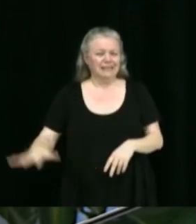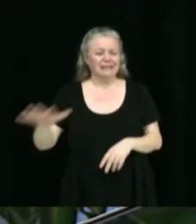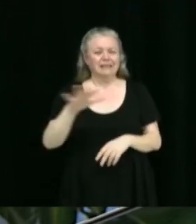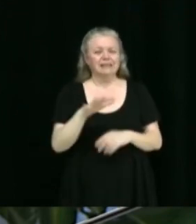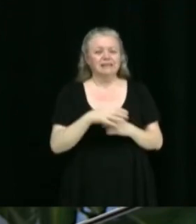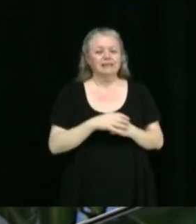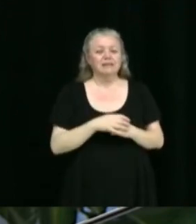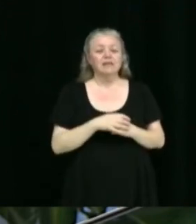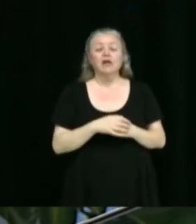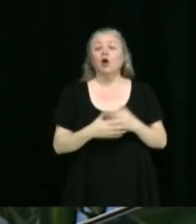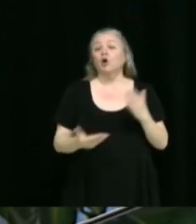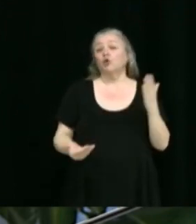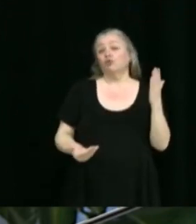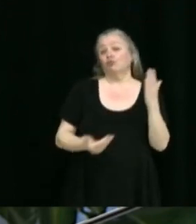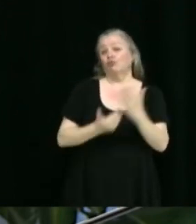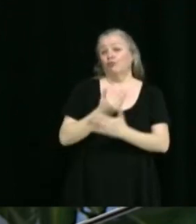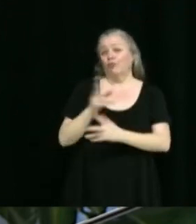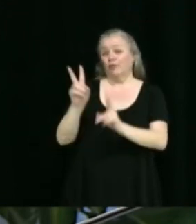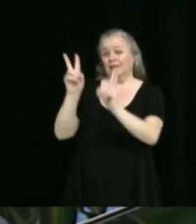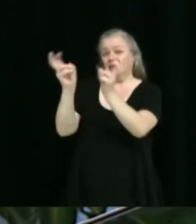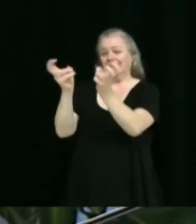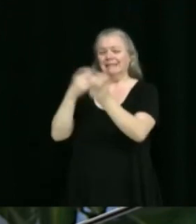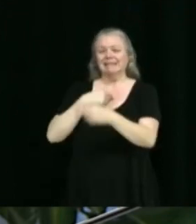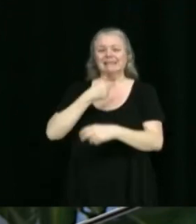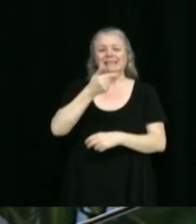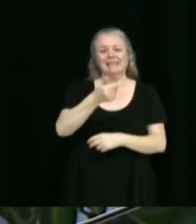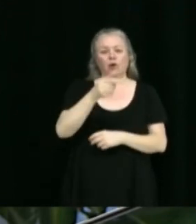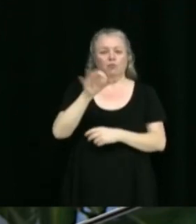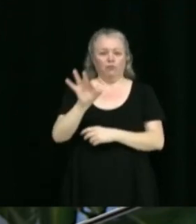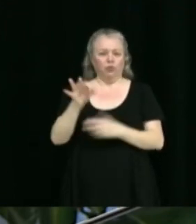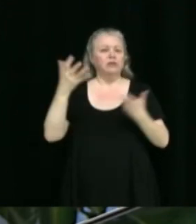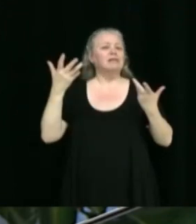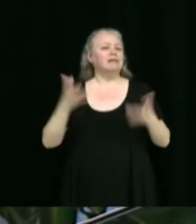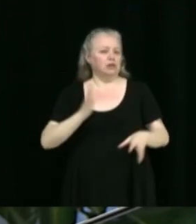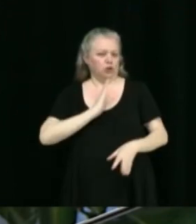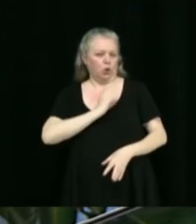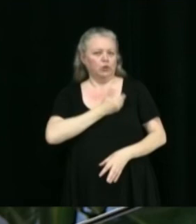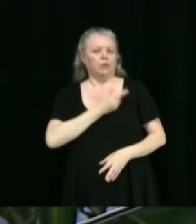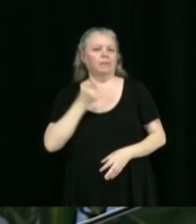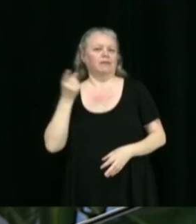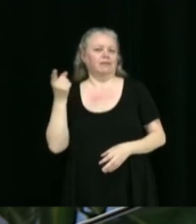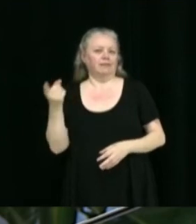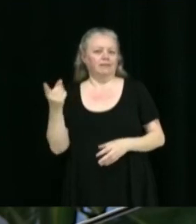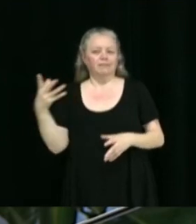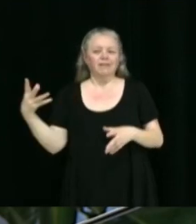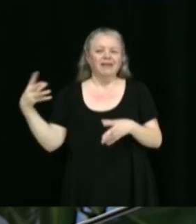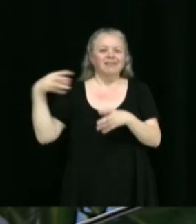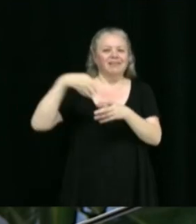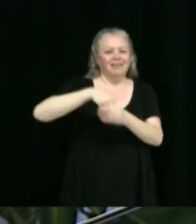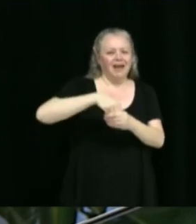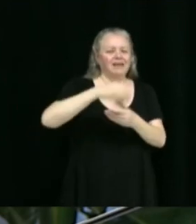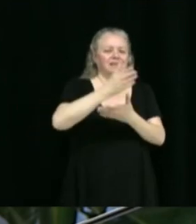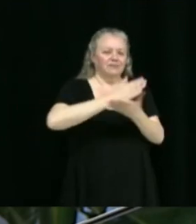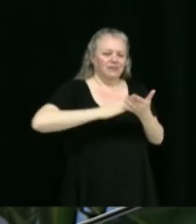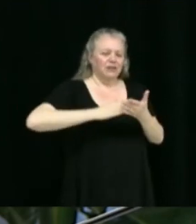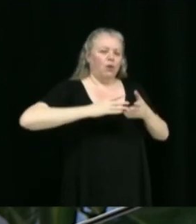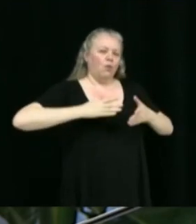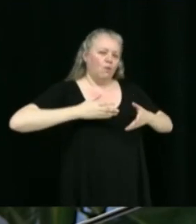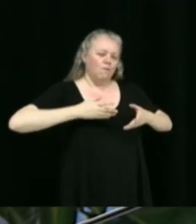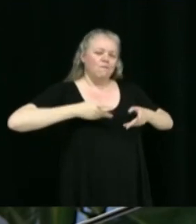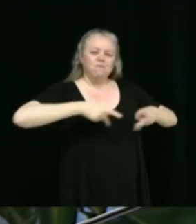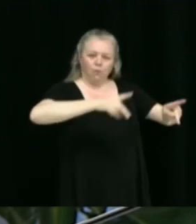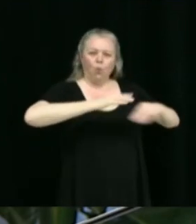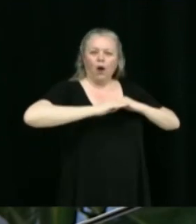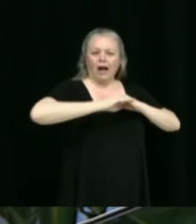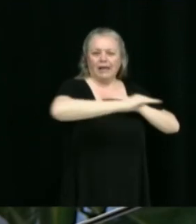affectation de M. Guillaume Fournier, déjà contre-maître en poste, à la division voirie et de procéder à la nomination